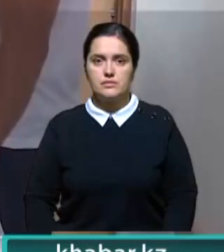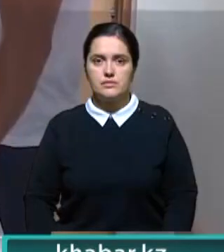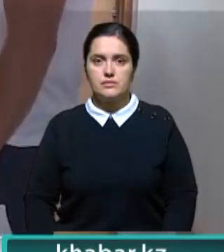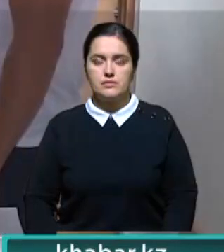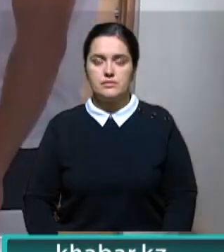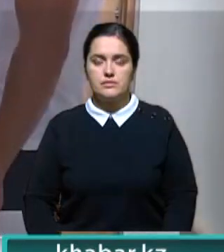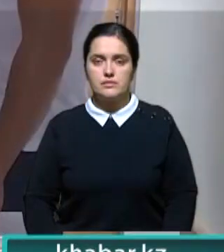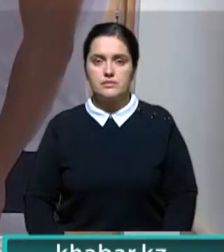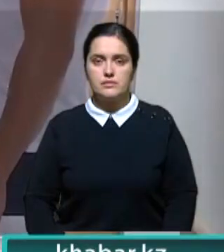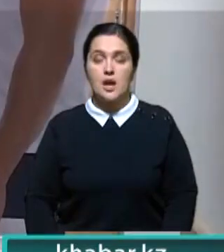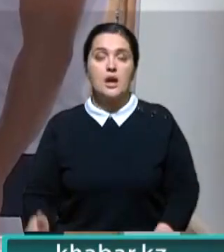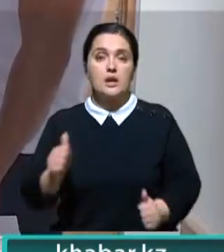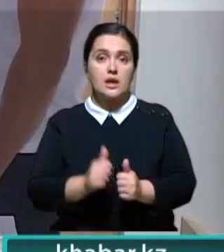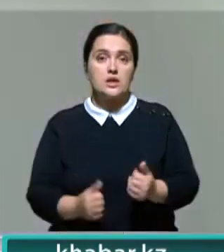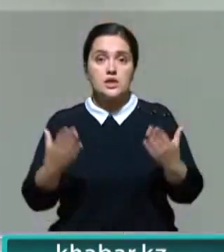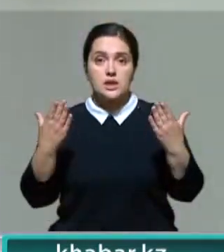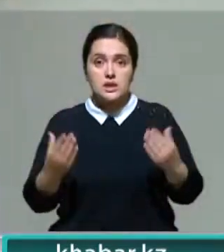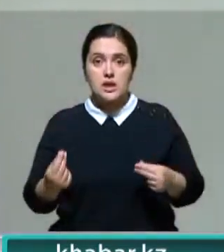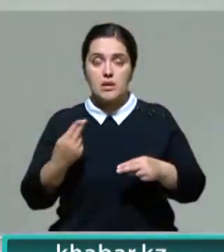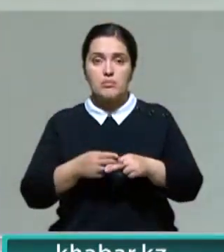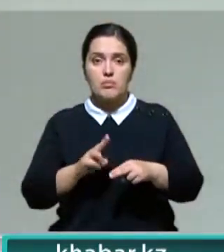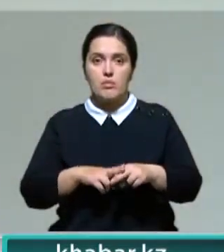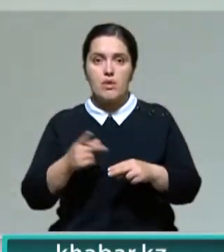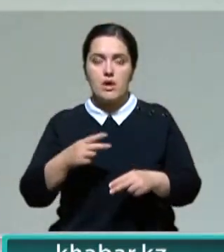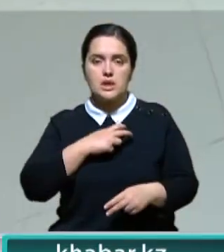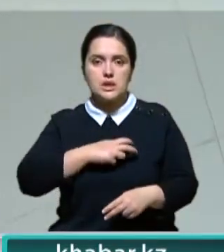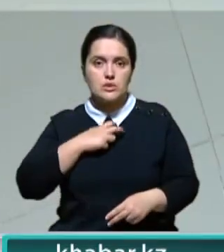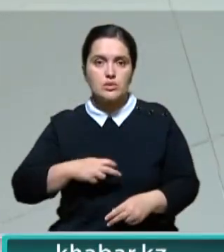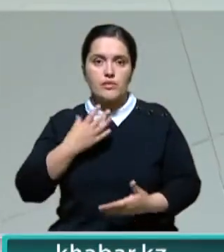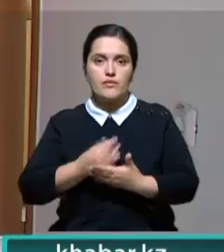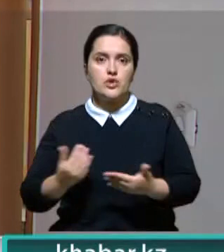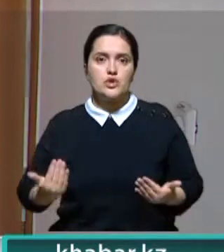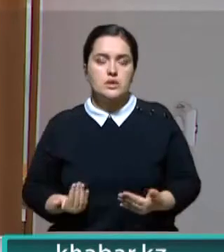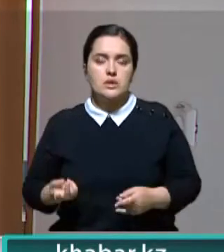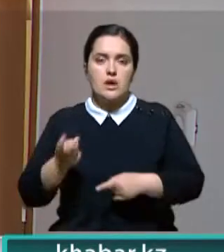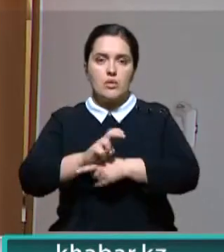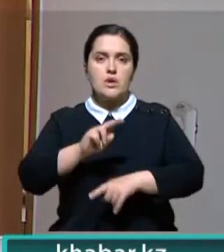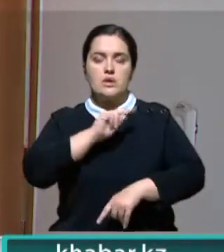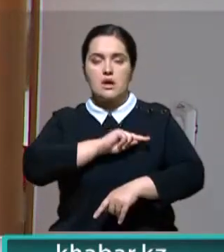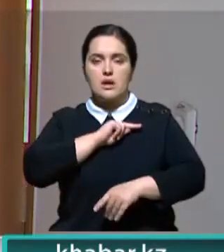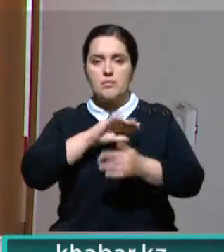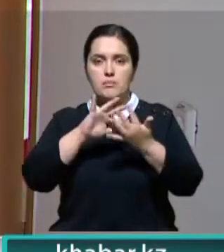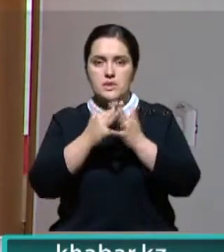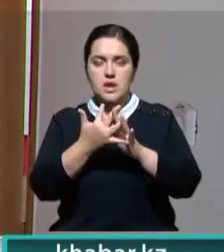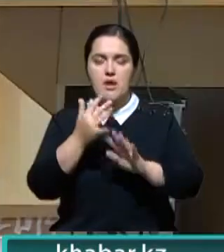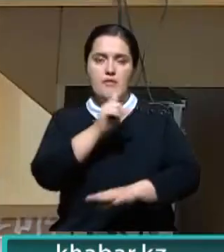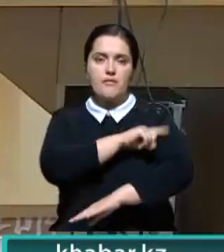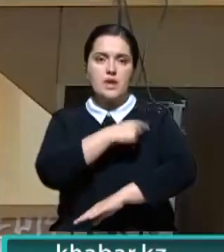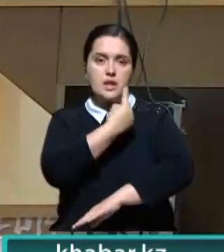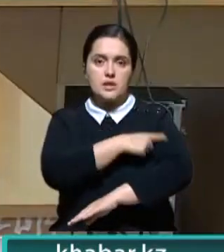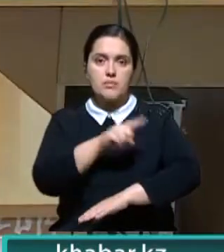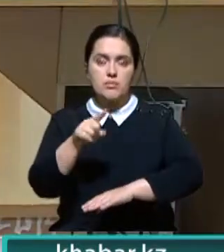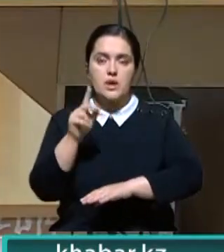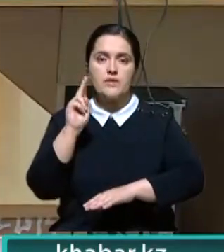Вот так изо дня в день персонал больницы, можно сказать, рискуя жизнью, заходит на работу. Сельская врачебная амбулатория обслуживает